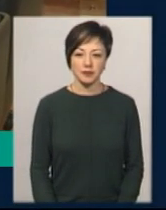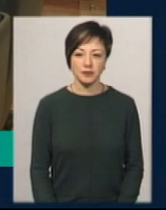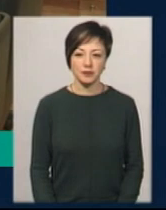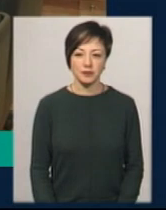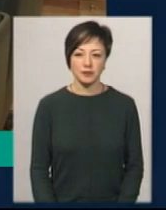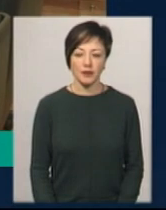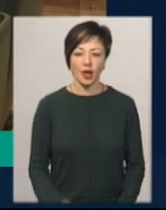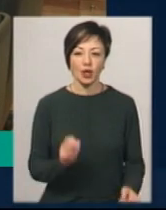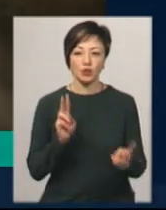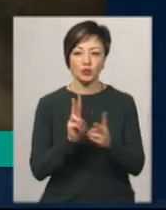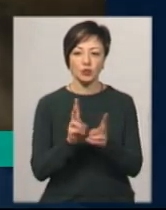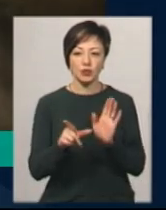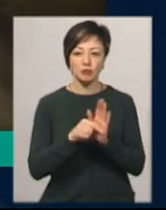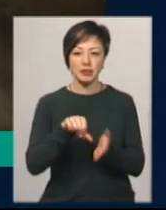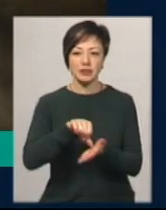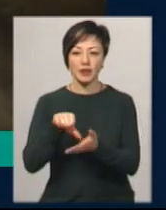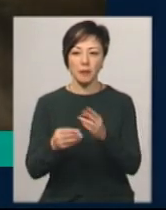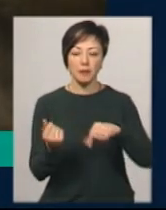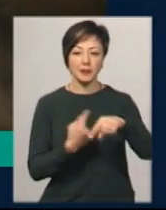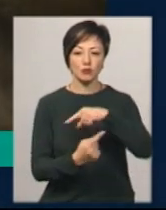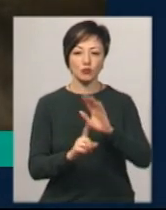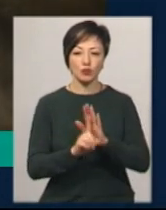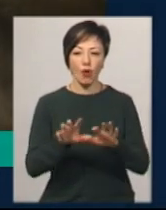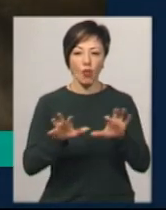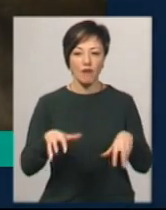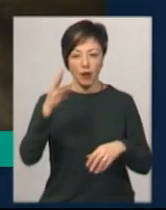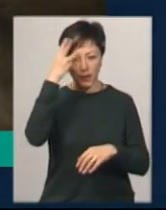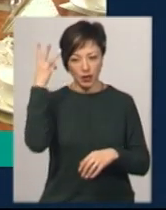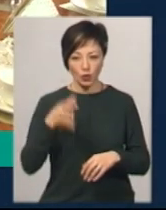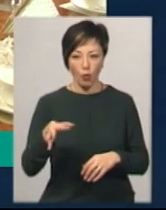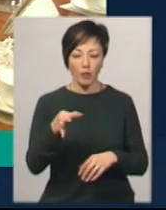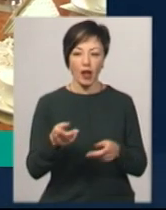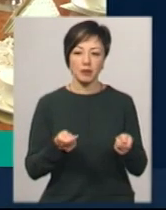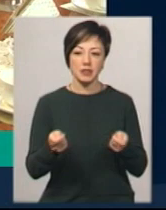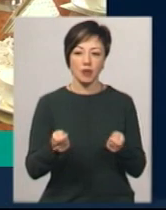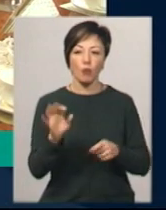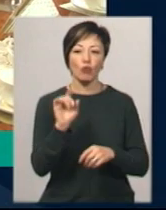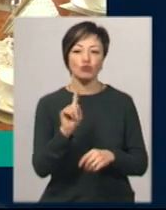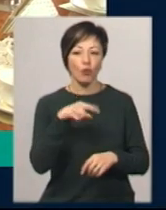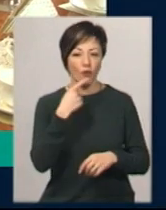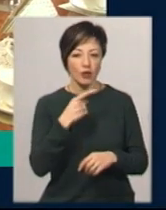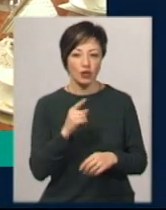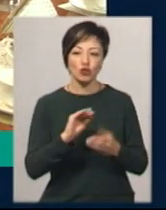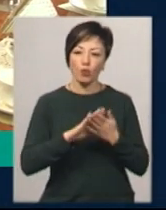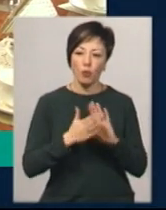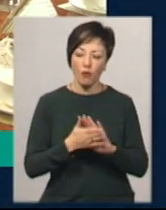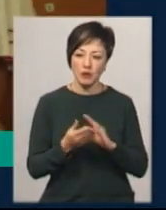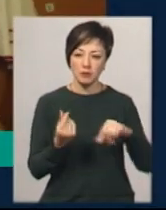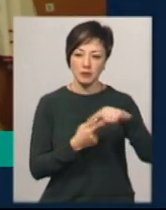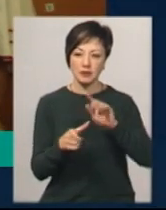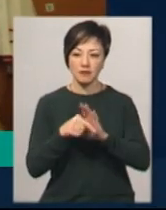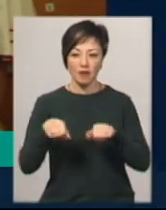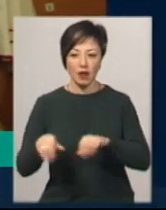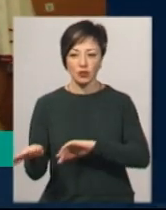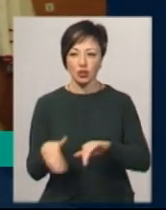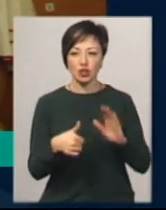В зустрічі з представниками бізнесу започаткував голова Хмельницької облдержадміністрації, про що говорили та чи домовились підприємці з владою.